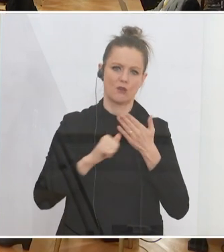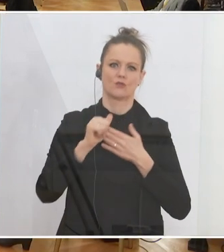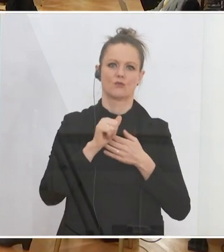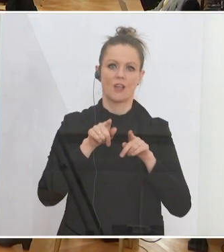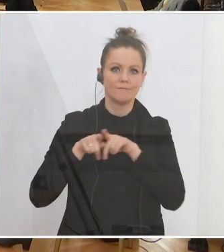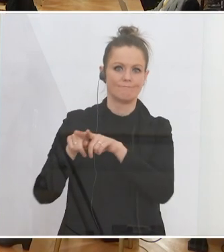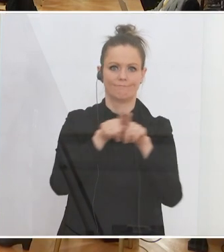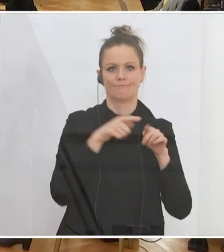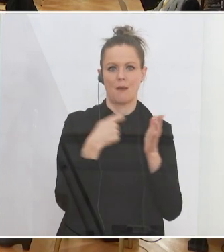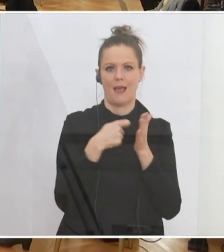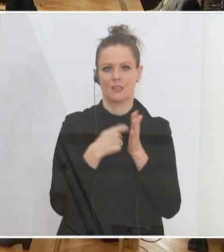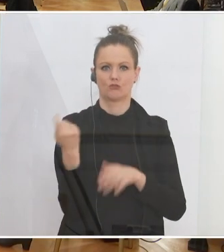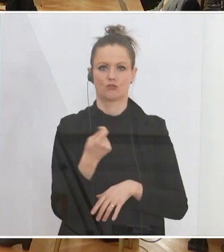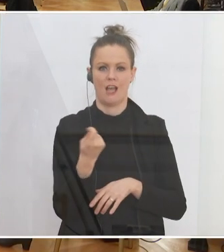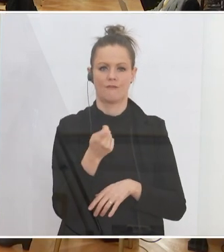Gibt es weitere Fragen?